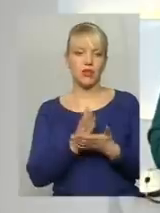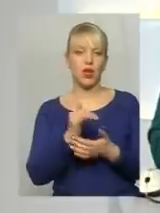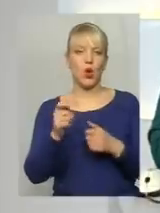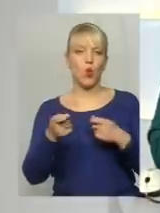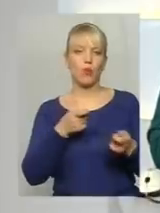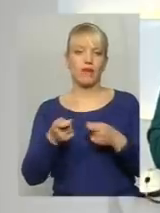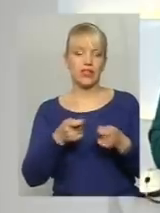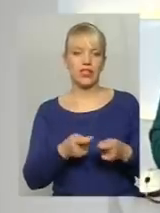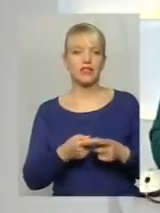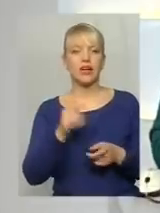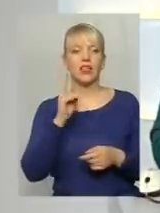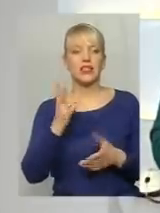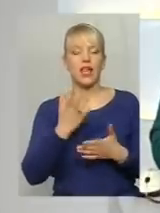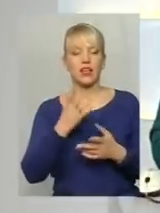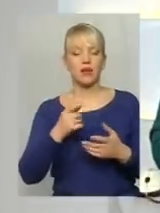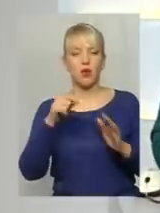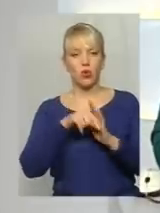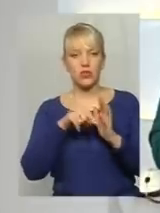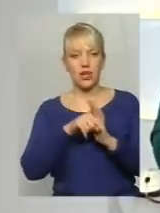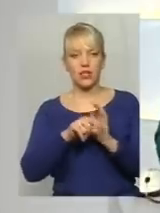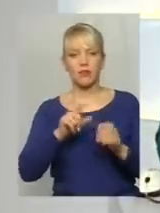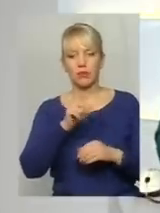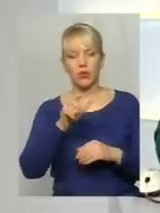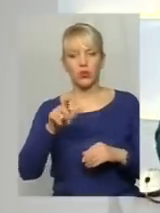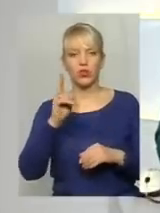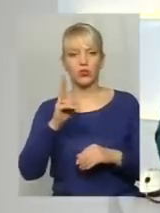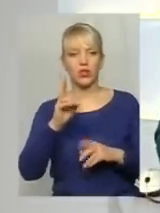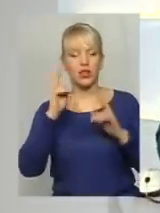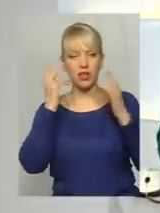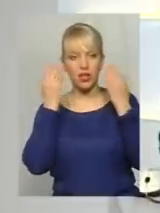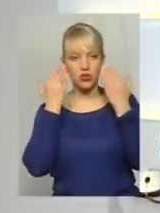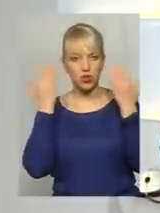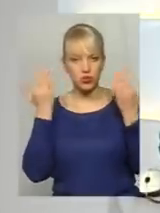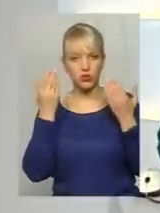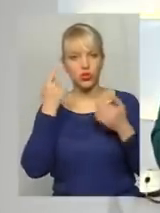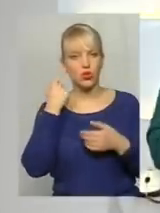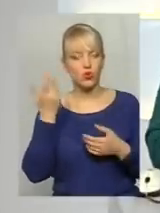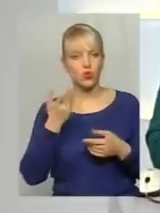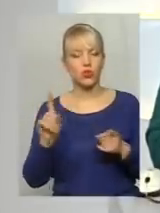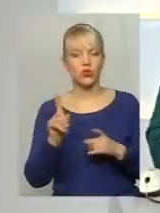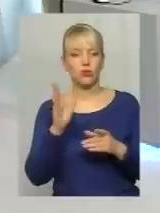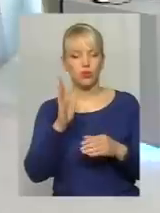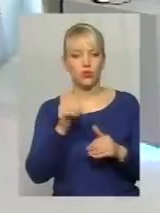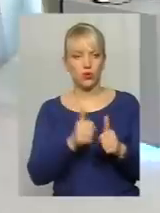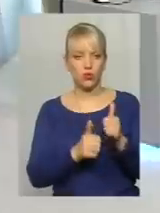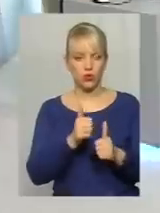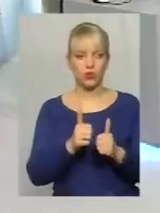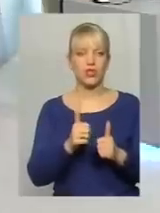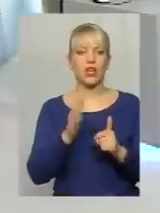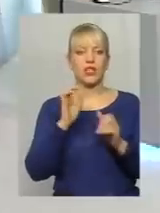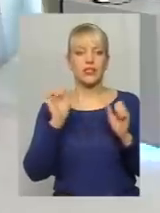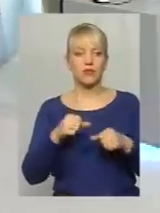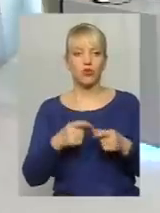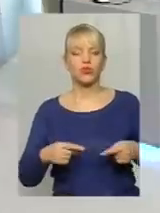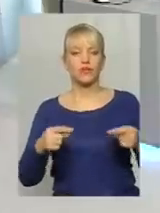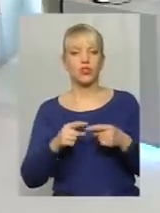скажіть, за якими ознаками мешканці будинків, ті, навіть які не чули про те, що відбувається якийсь конкурс, бо є і такі, зможуть визначити,